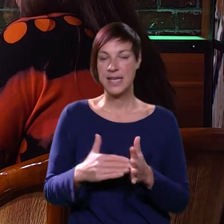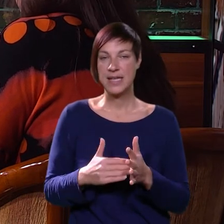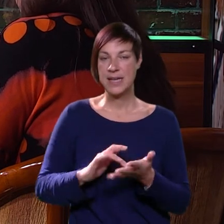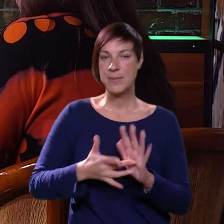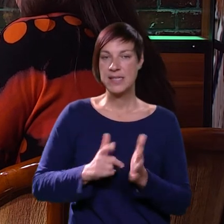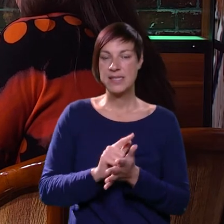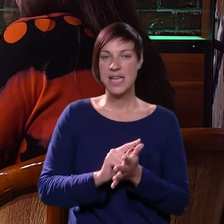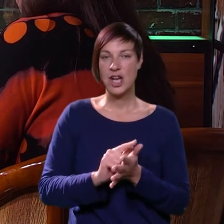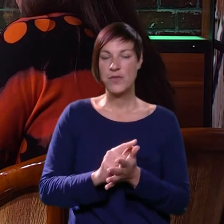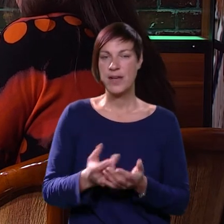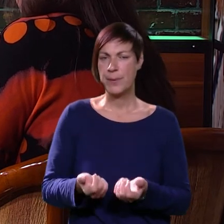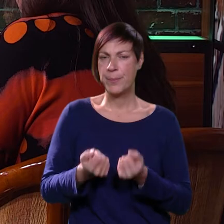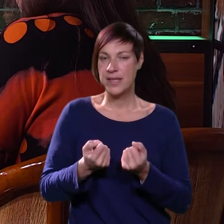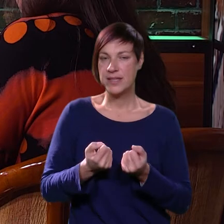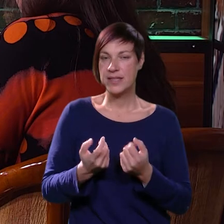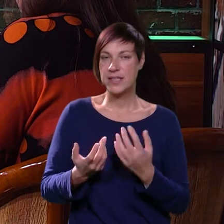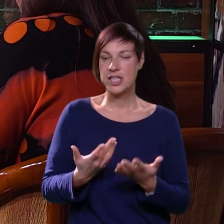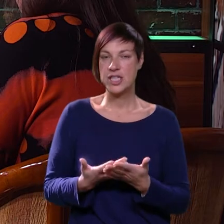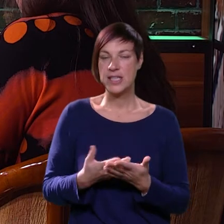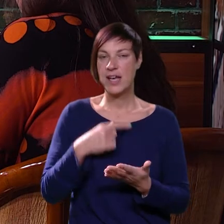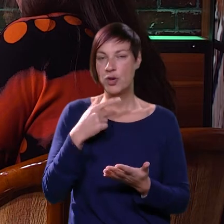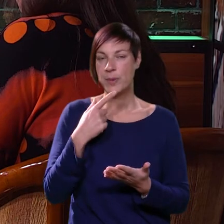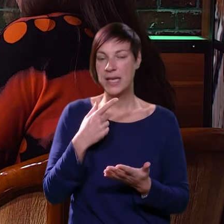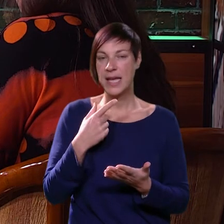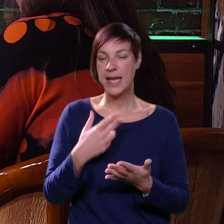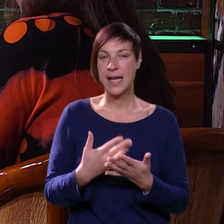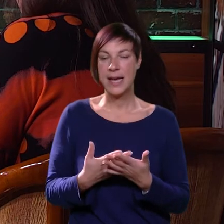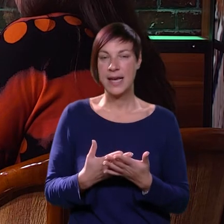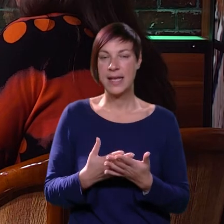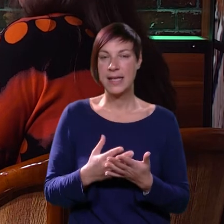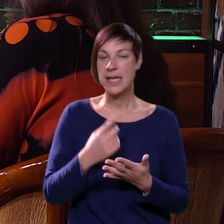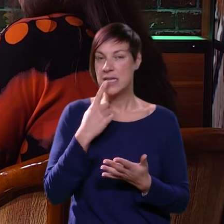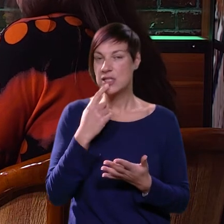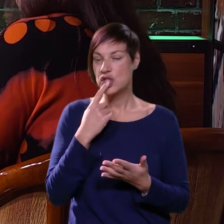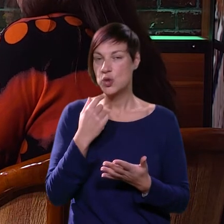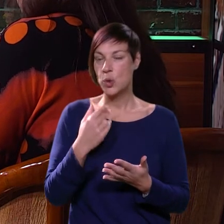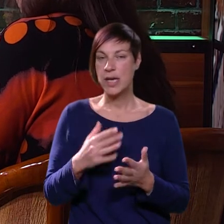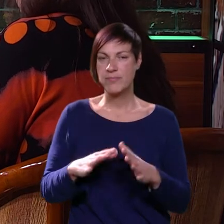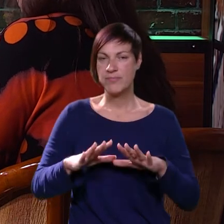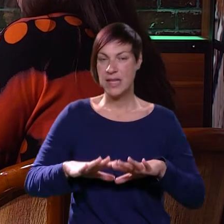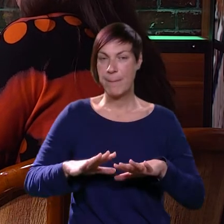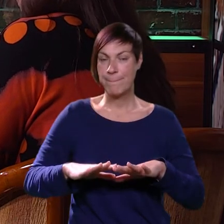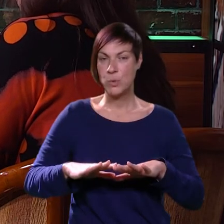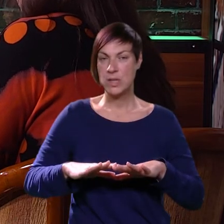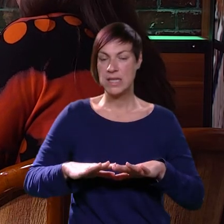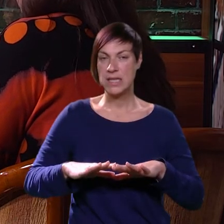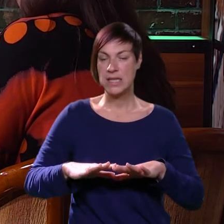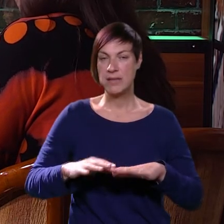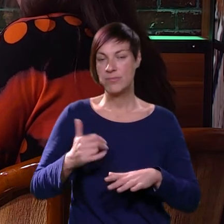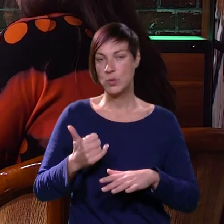Treba cijelo vrijeme u stvari držati toj, kako bi oni rekli, time in range, toj cukar da bude u